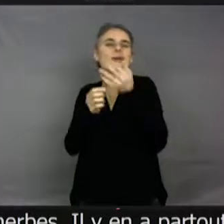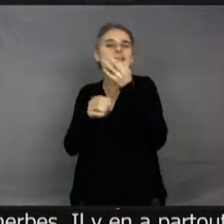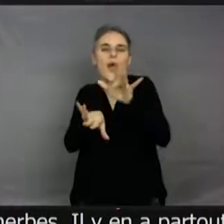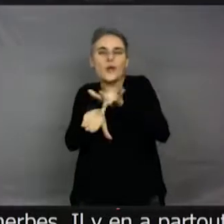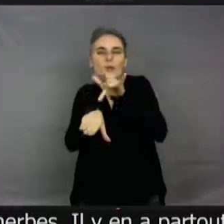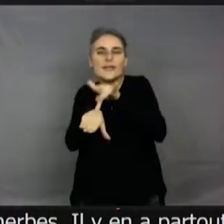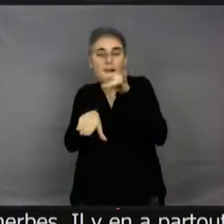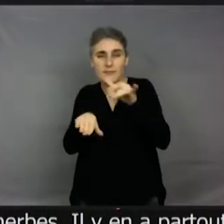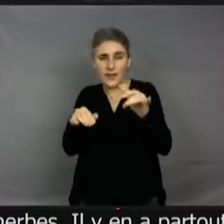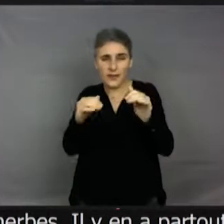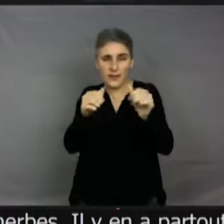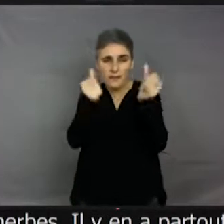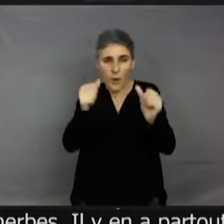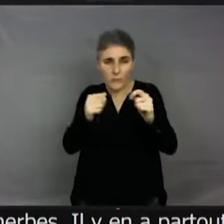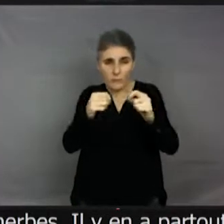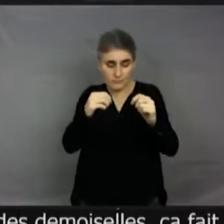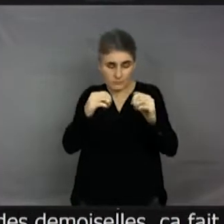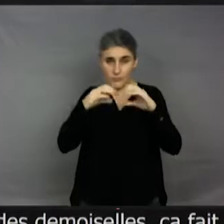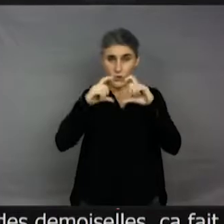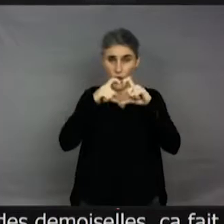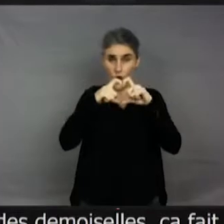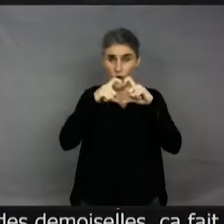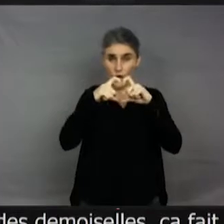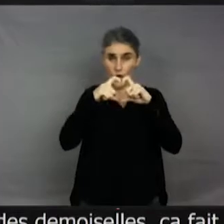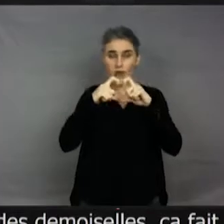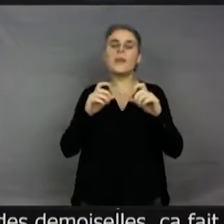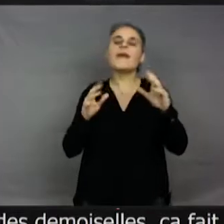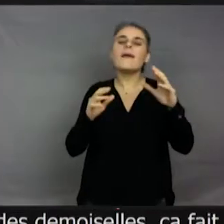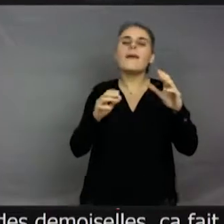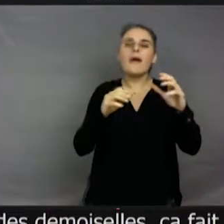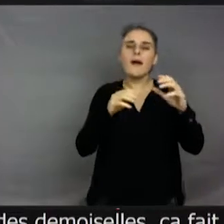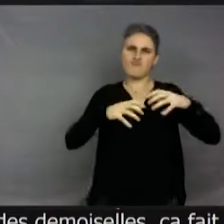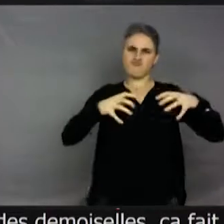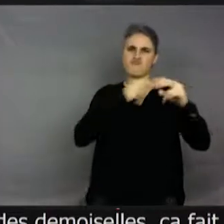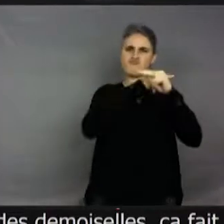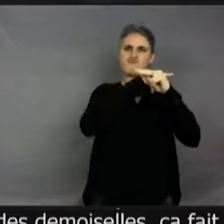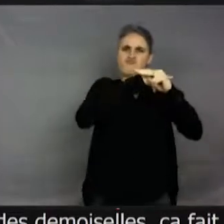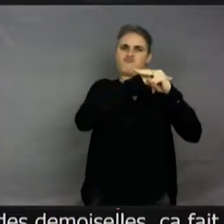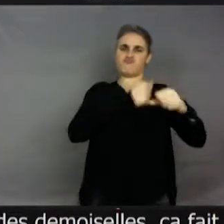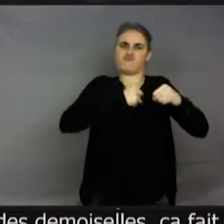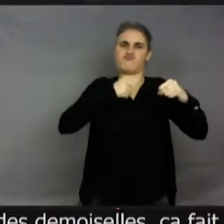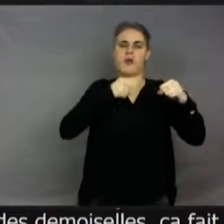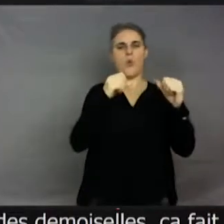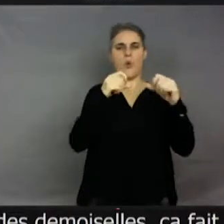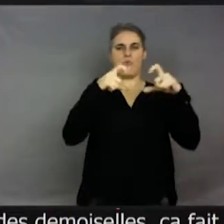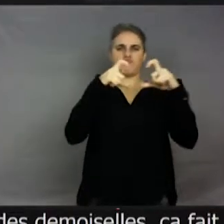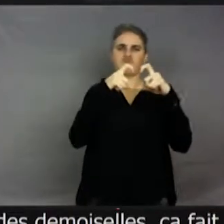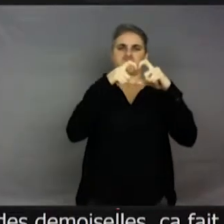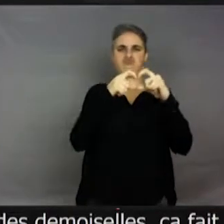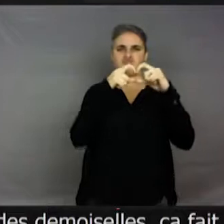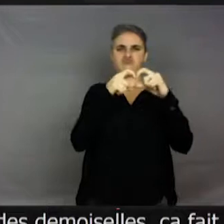Et puis, les grosses libellules, le cœur est un peu plus aplati. Et pourquoi ça fait un cœur ?'est parce que chez les libellules garçons,